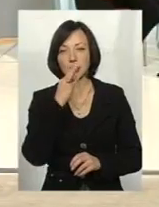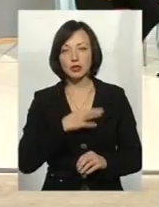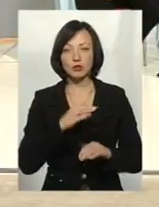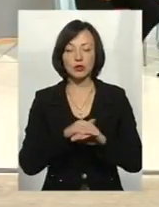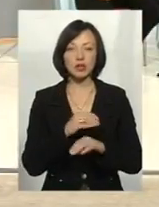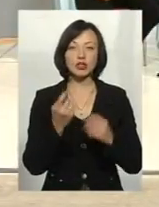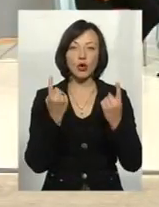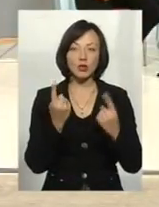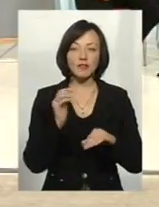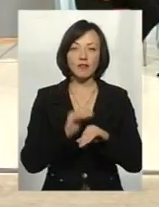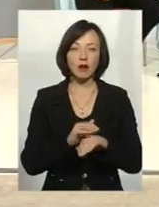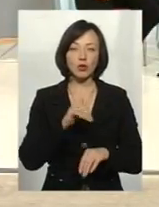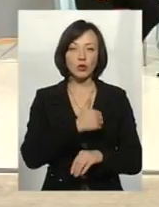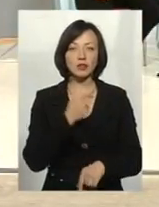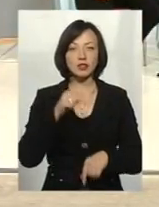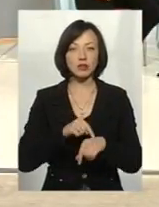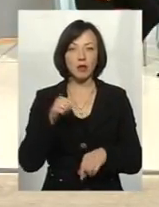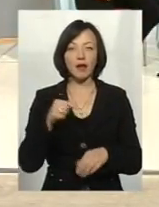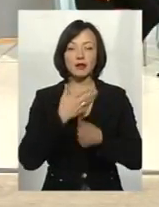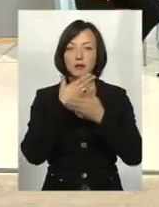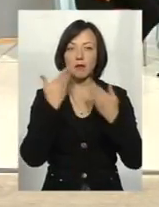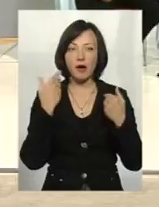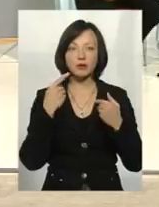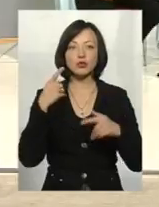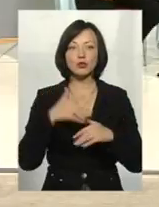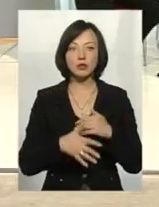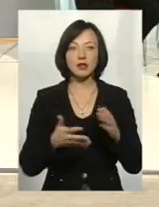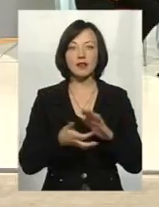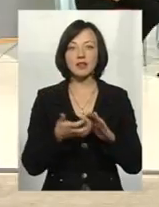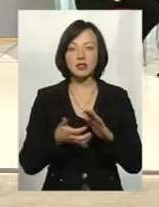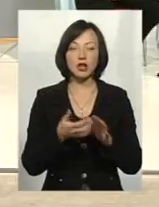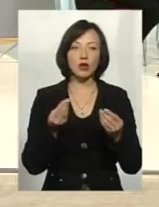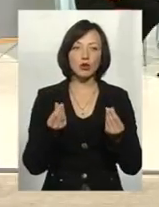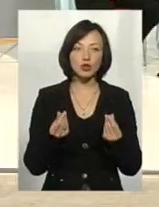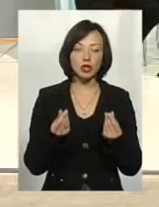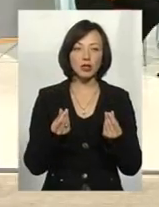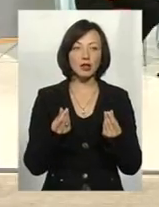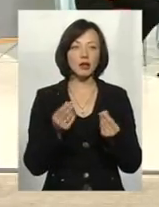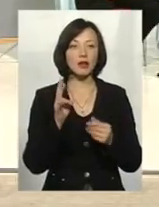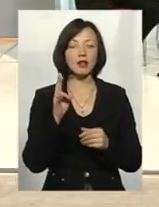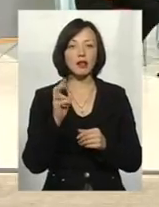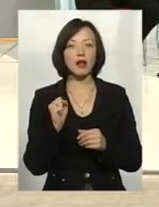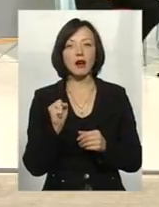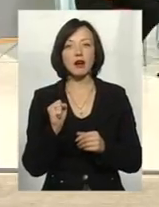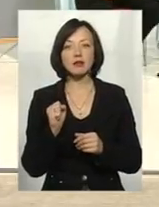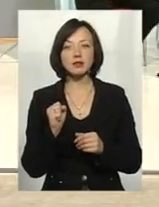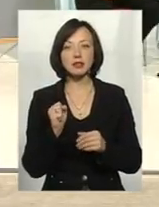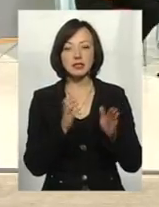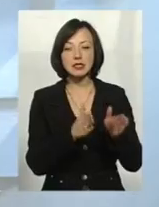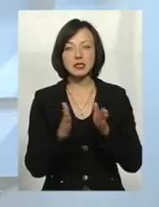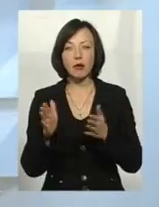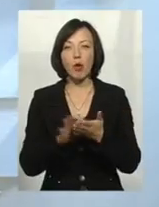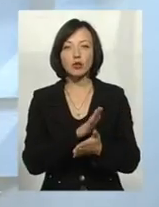один фактор хотілося б зачепити. Немає, зрозуміло, не вистачало грошей на ті системи